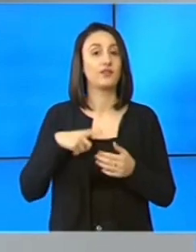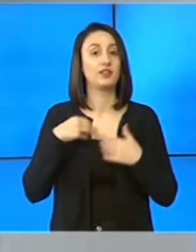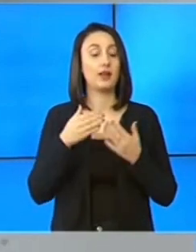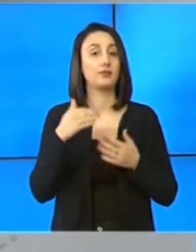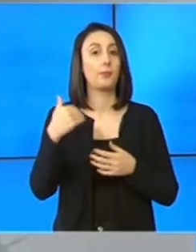dat miercuri.